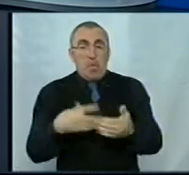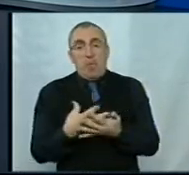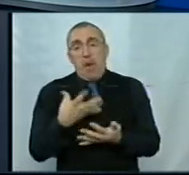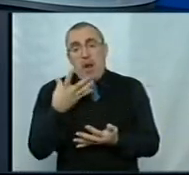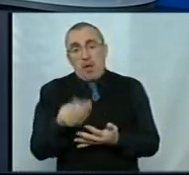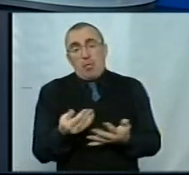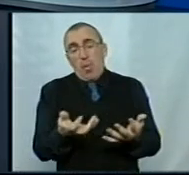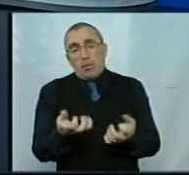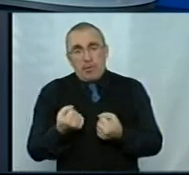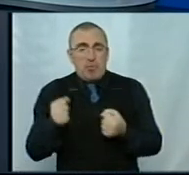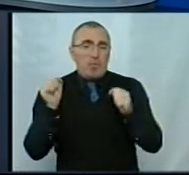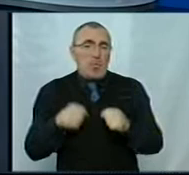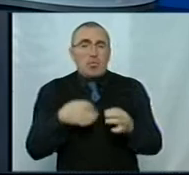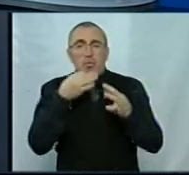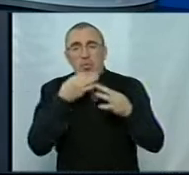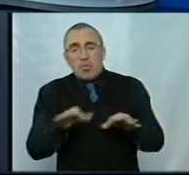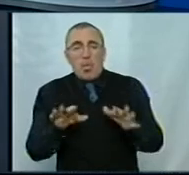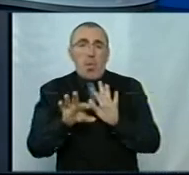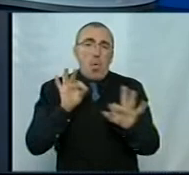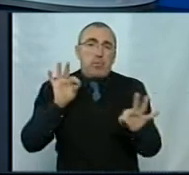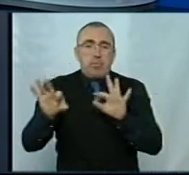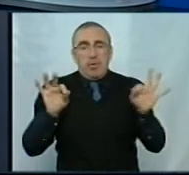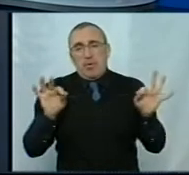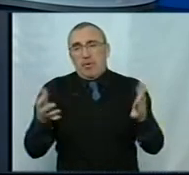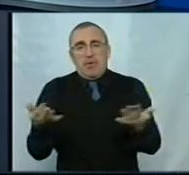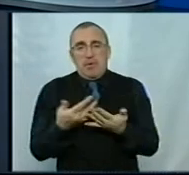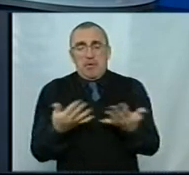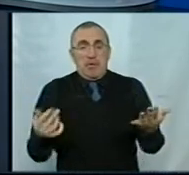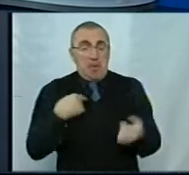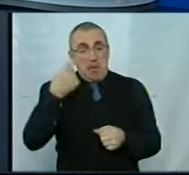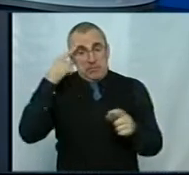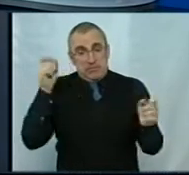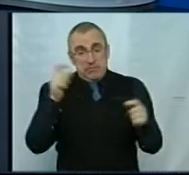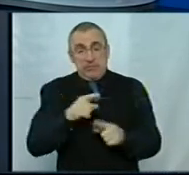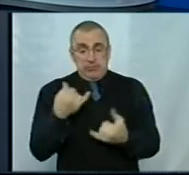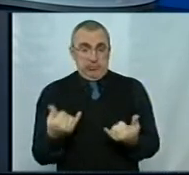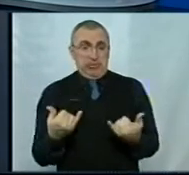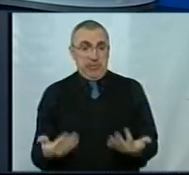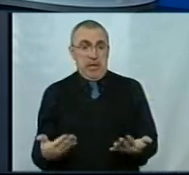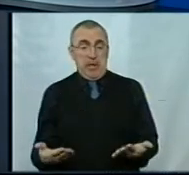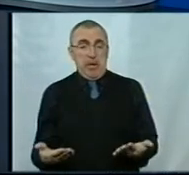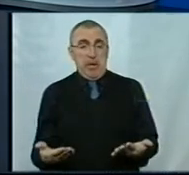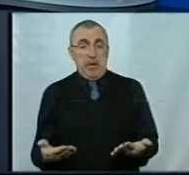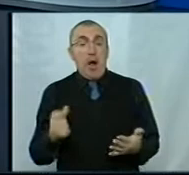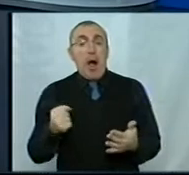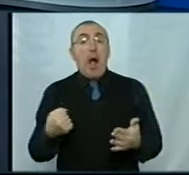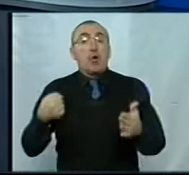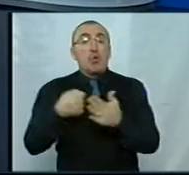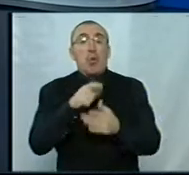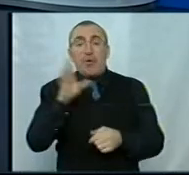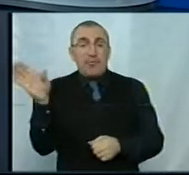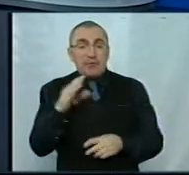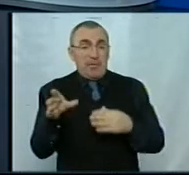отримати, і так далі, тобто можна щось ще й обирати, виявляється. То я дізнався про це зараз. А до того всі